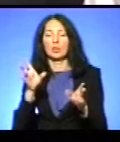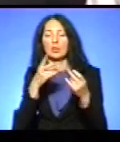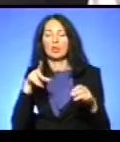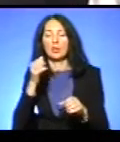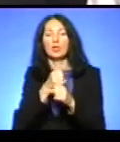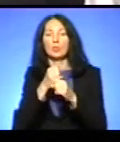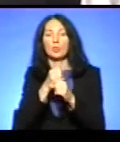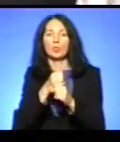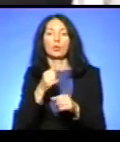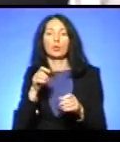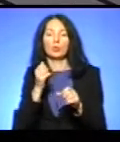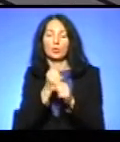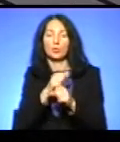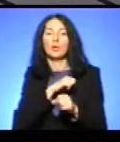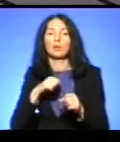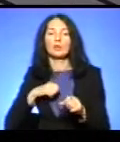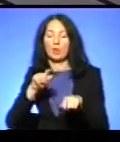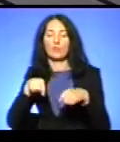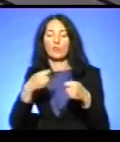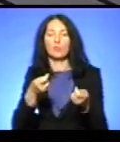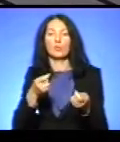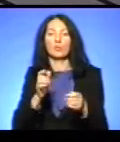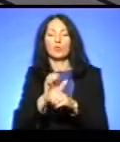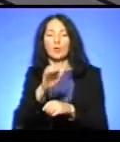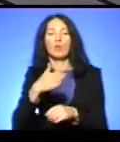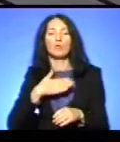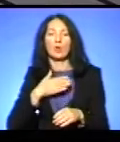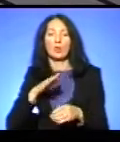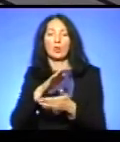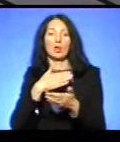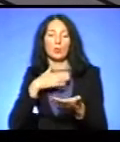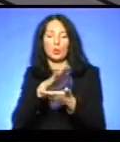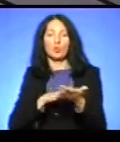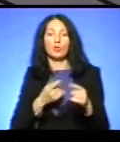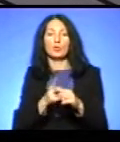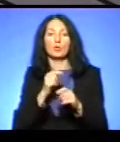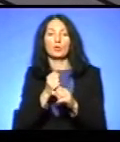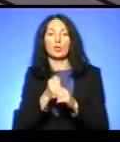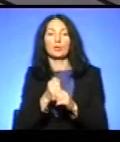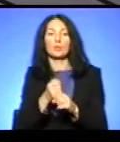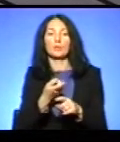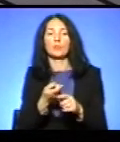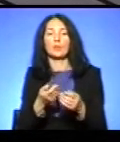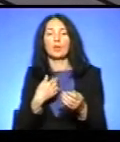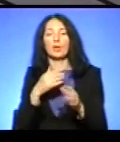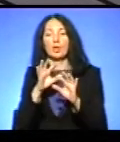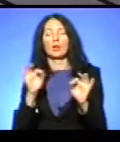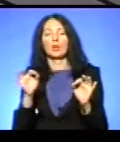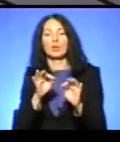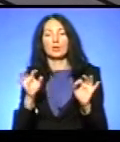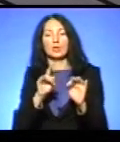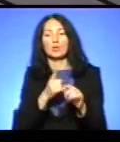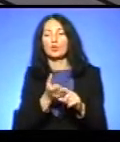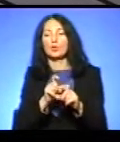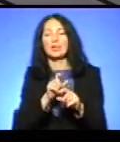Нарешта робимо. Я думаю, що ви сьогодні розвіяли думки про те, що це може бути складно, небезпечно, чи небезпечно